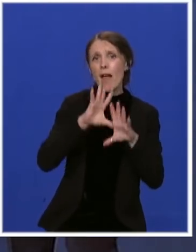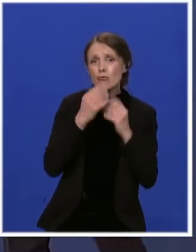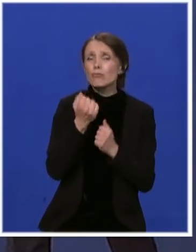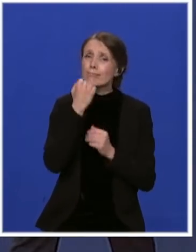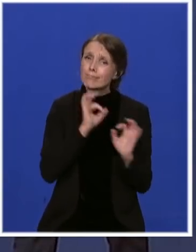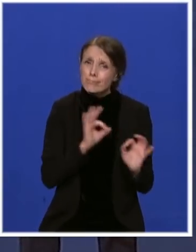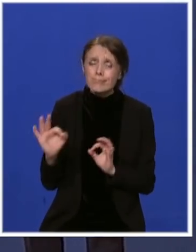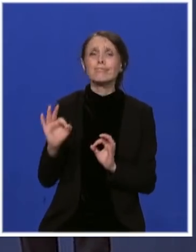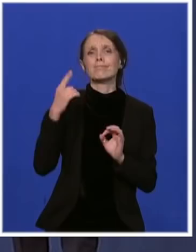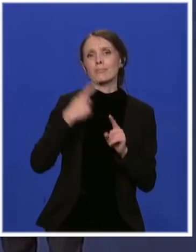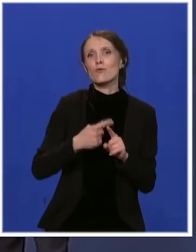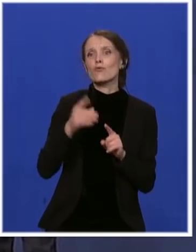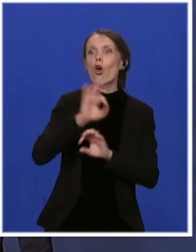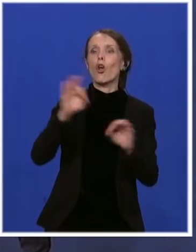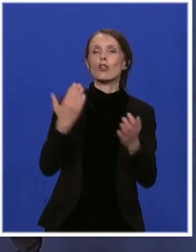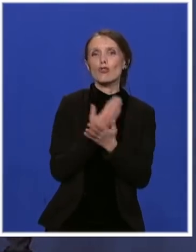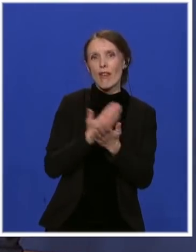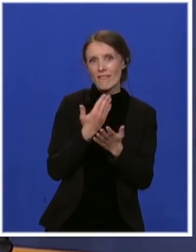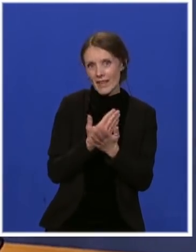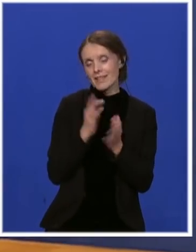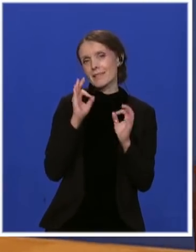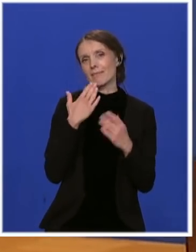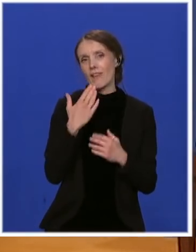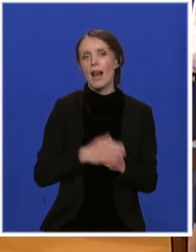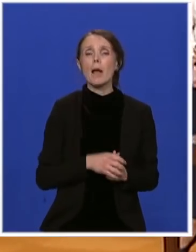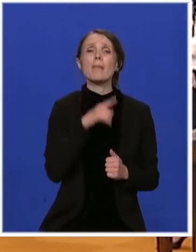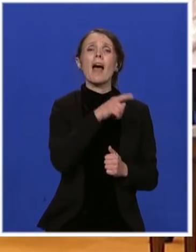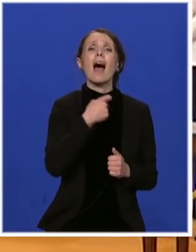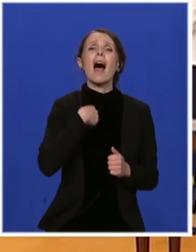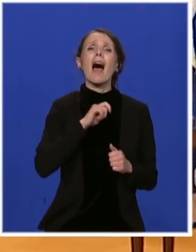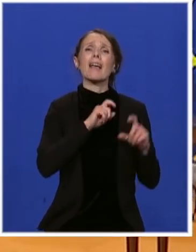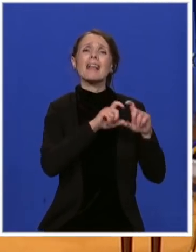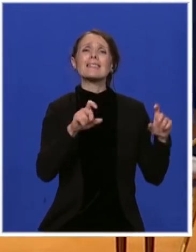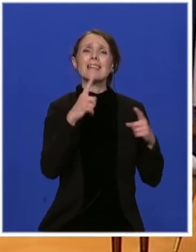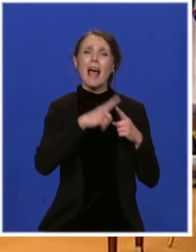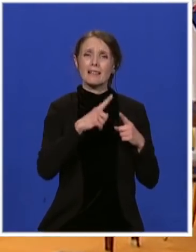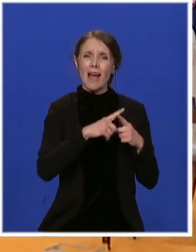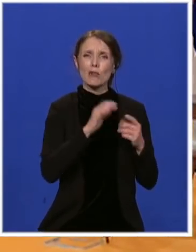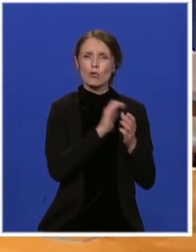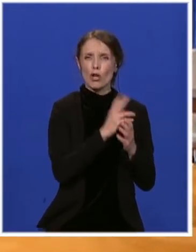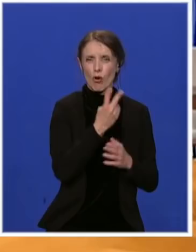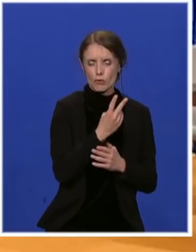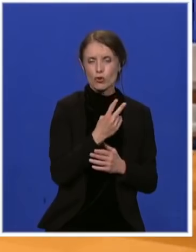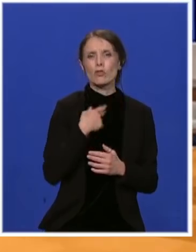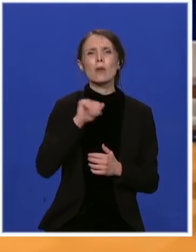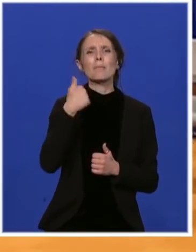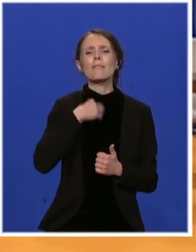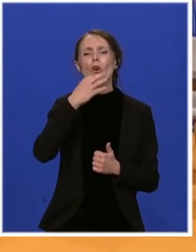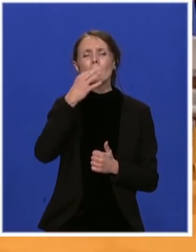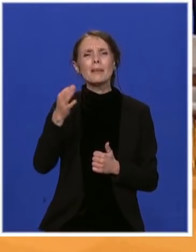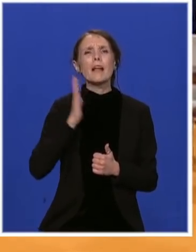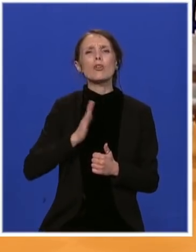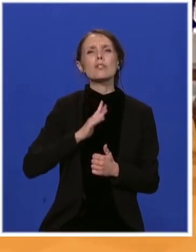Hvala. Željko Vučković agencija Tanjog. Željko izvolite. Hvala. Dobar dan. Prvo pitanje za gospodina Verheja